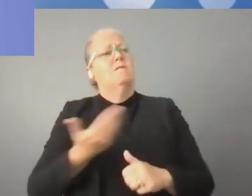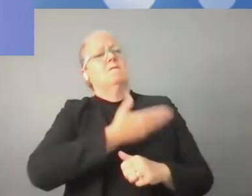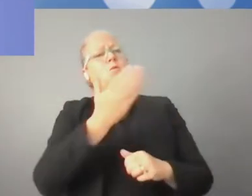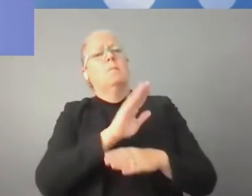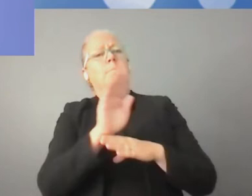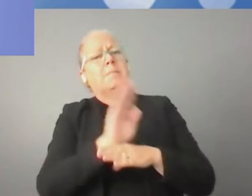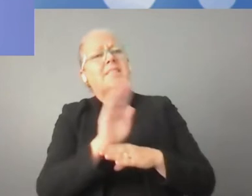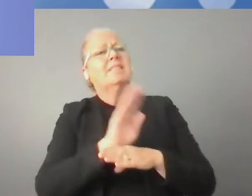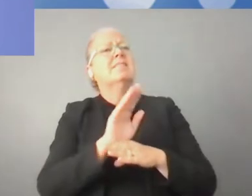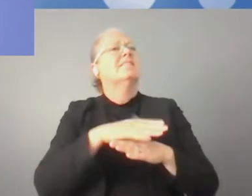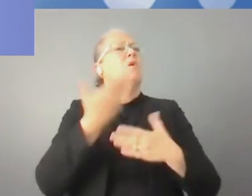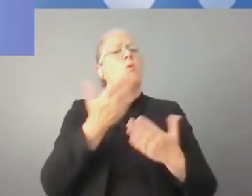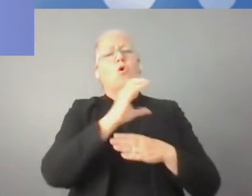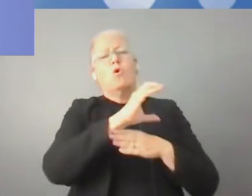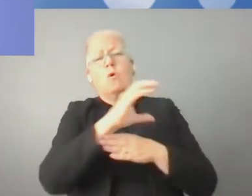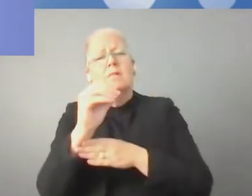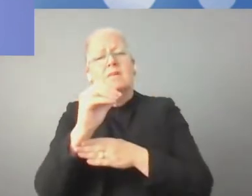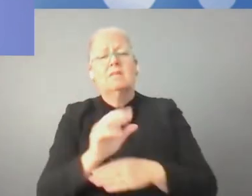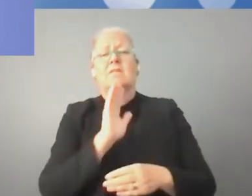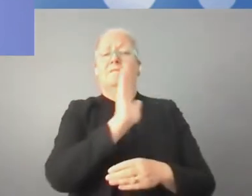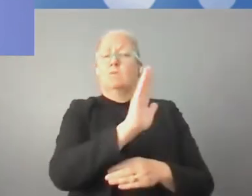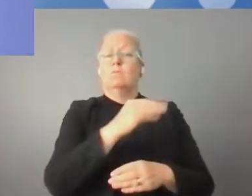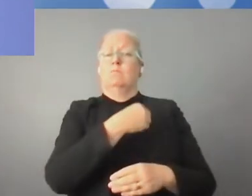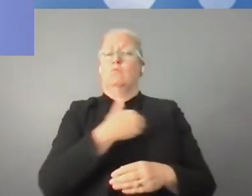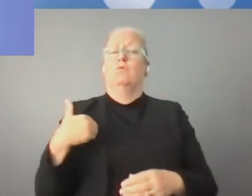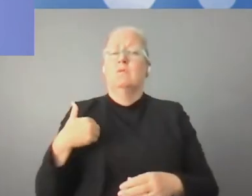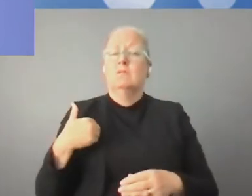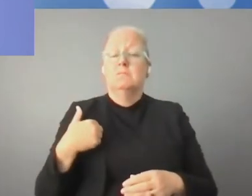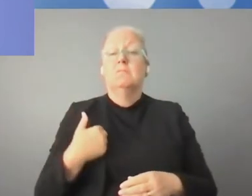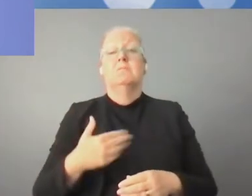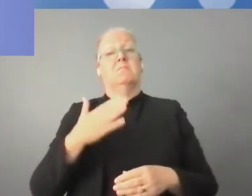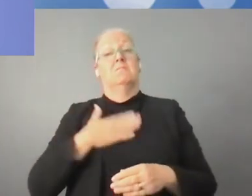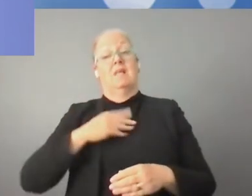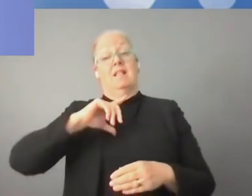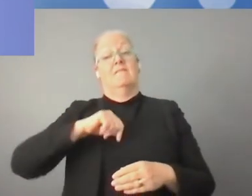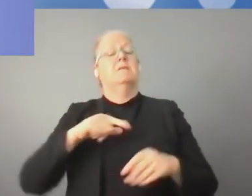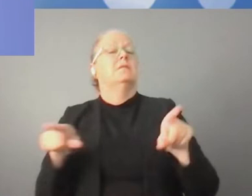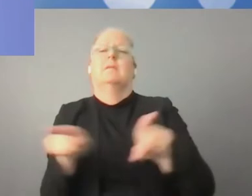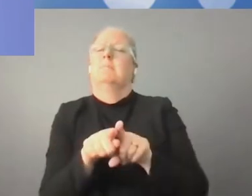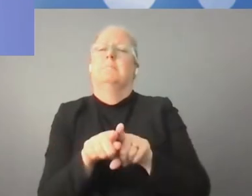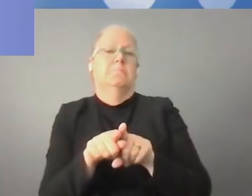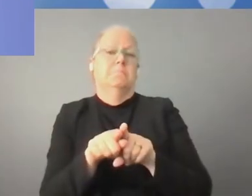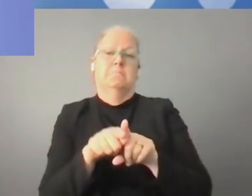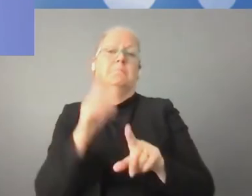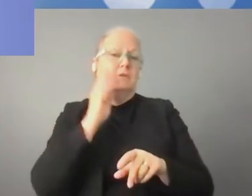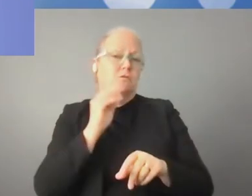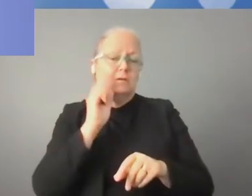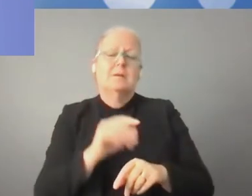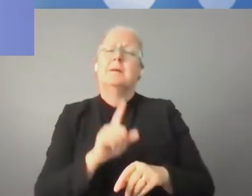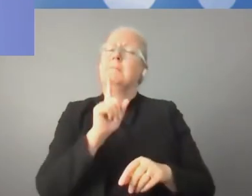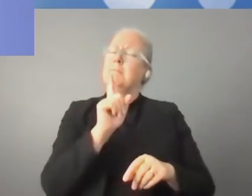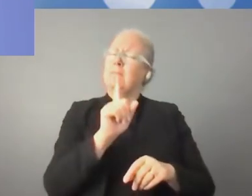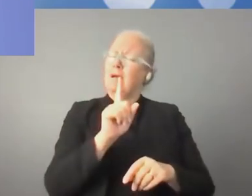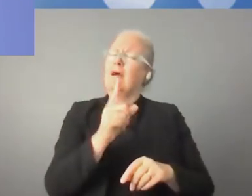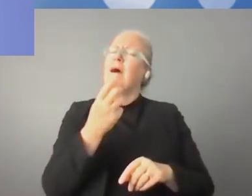perspektywy polskich przedsiębiorców. Myślę, że na Łotwie mamy bardzo podobne doświadczenia, ale są też